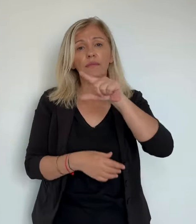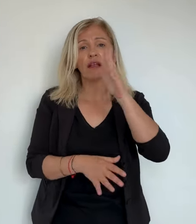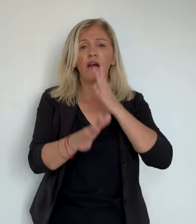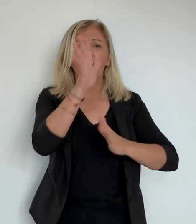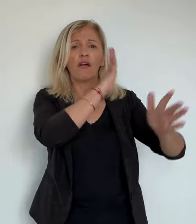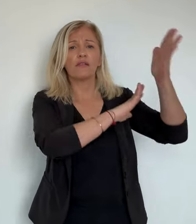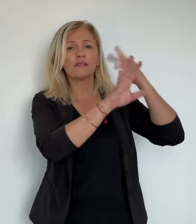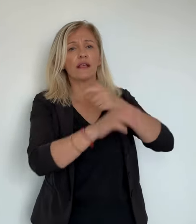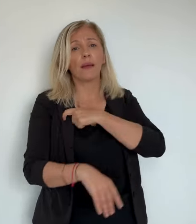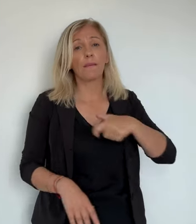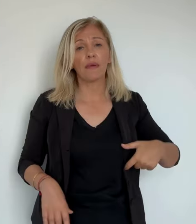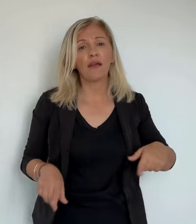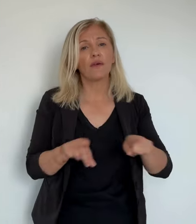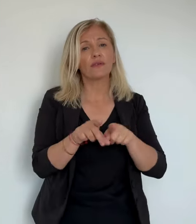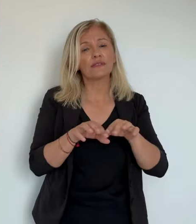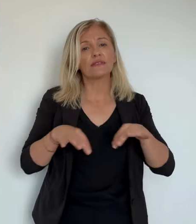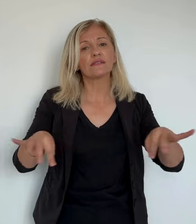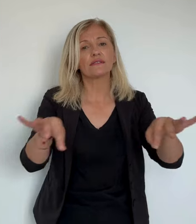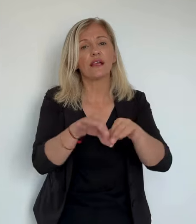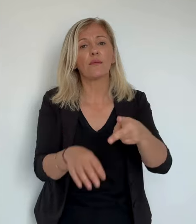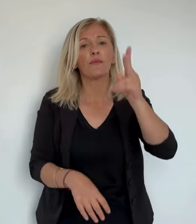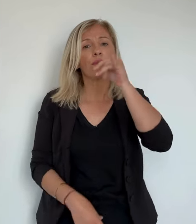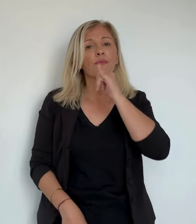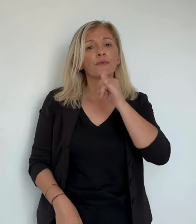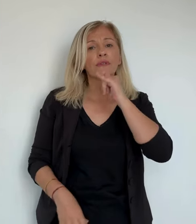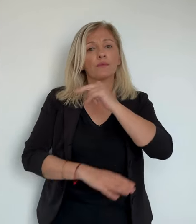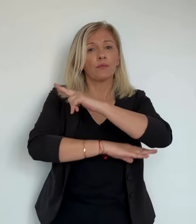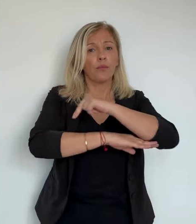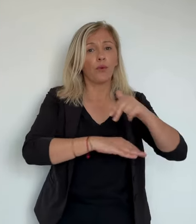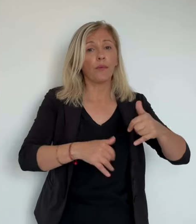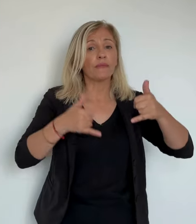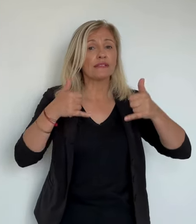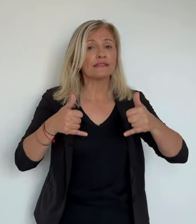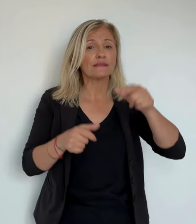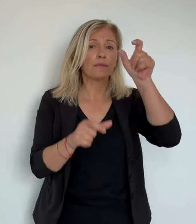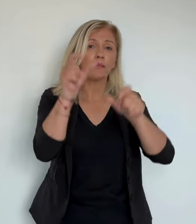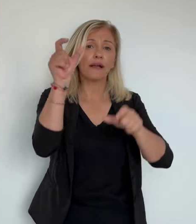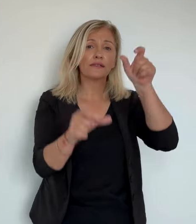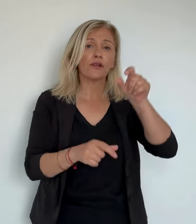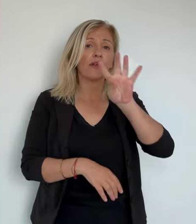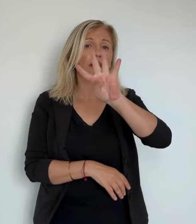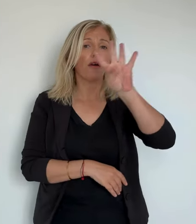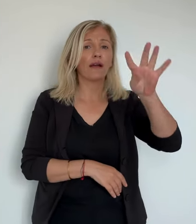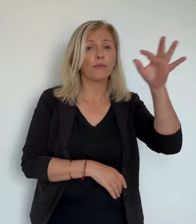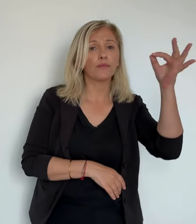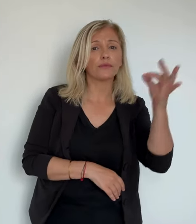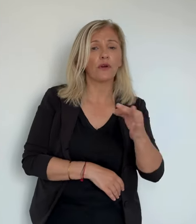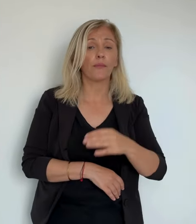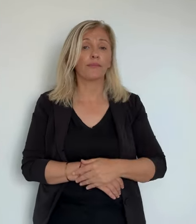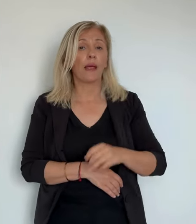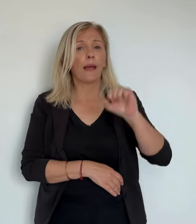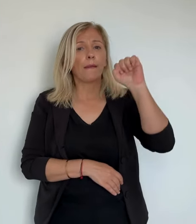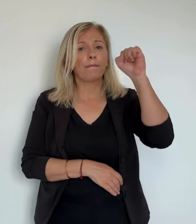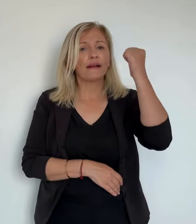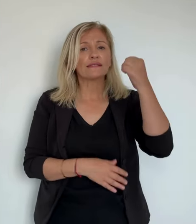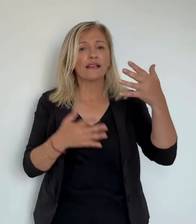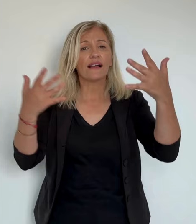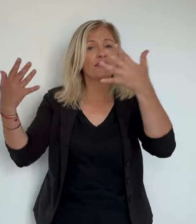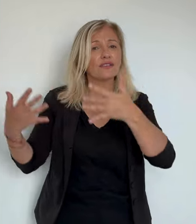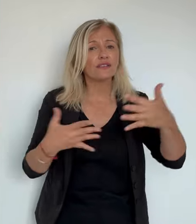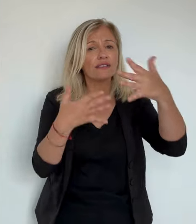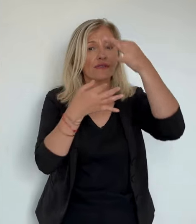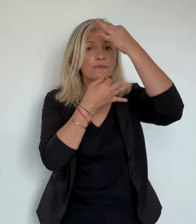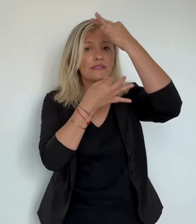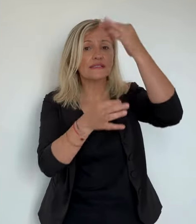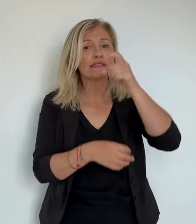mairie, qui est aussi le plus petit bureau de vote de la ville. Et ici, la participation a atteint les 44%. On n'a pas